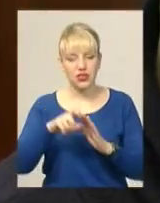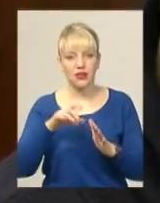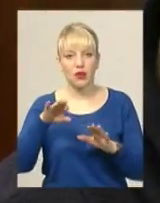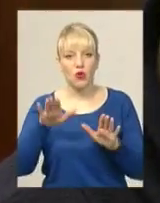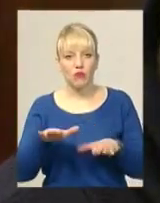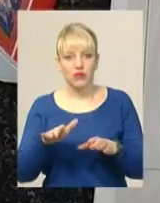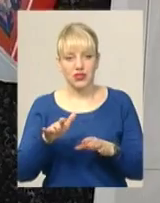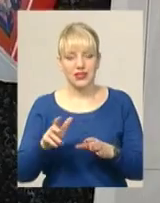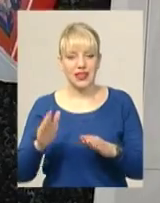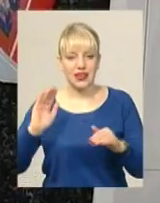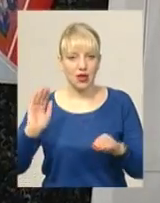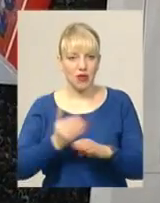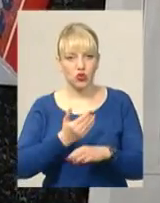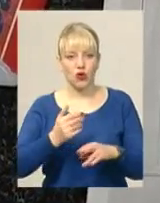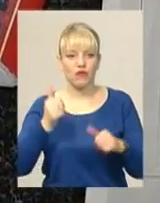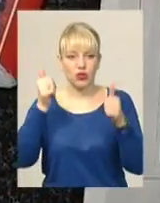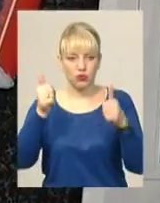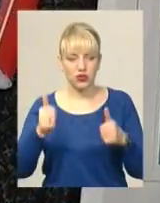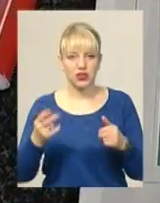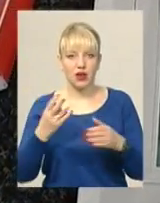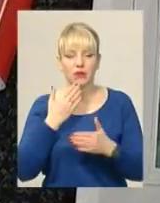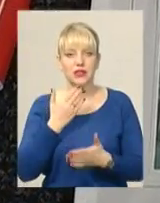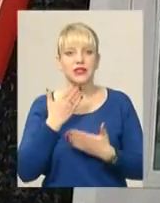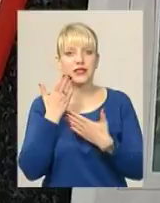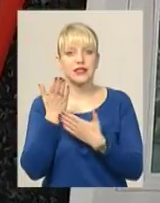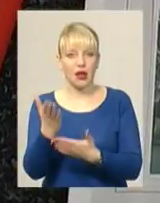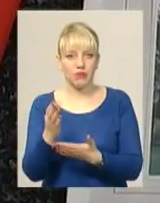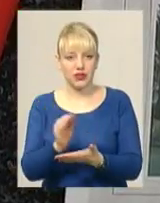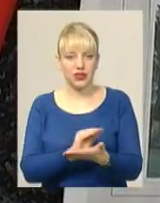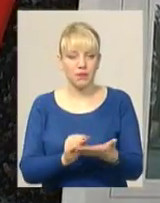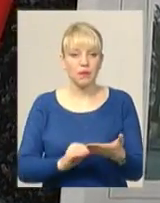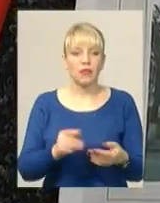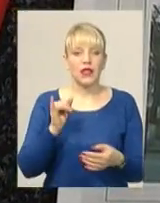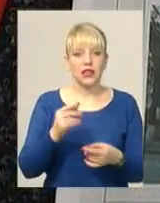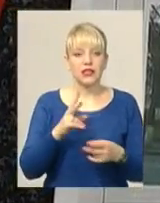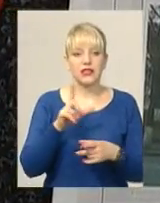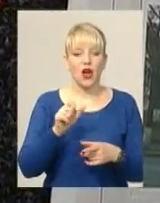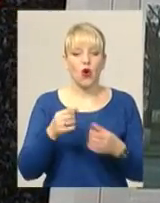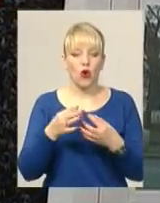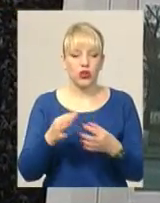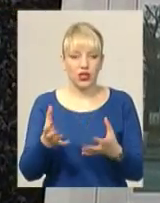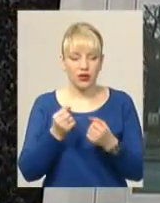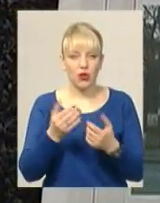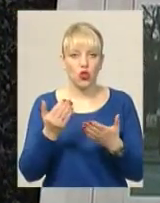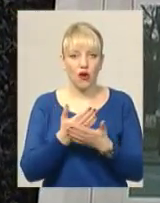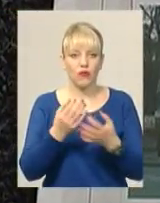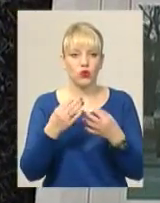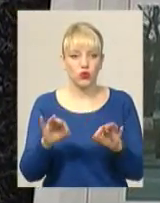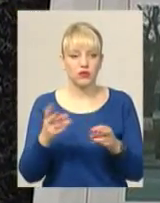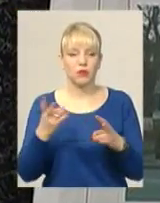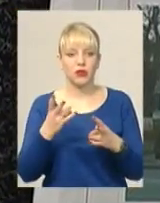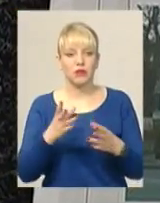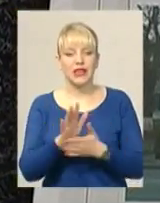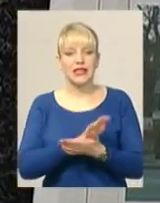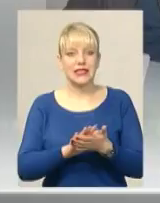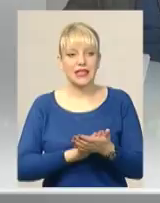демонтованого бікборду, потрібно звертатися із запитом. За словами чиновника, для отримання дозволу на нове місце для конструкції також необхідна